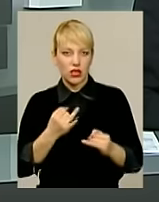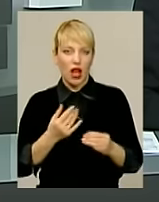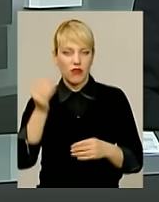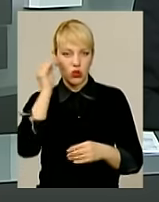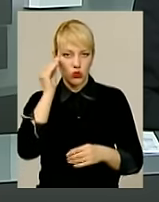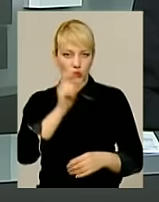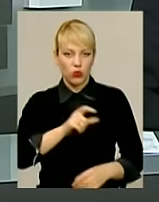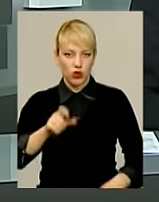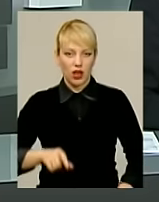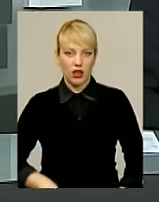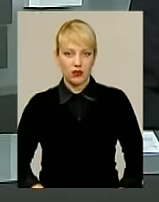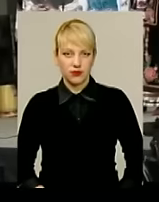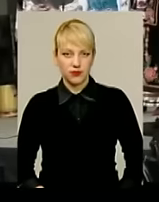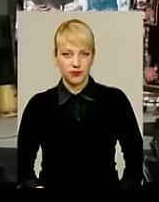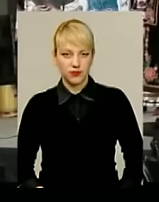думкою краян.